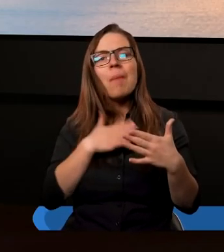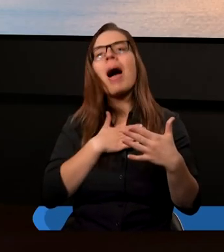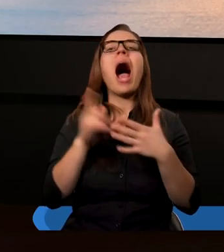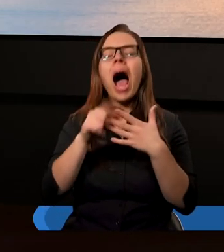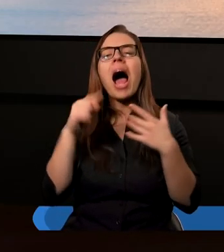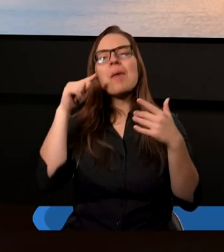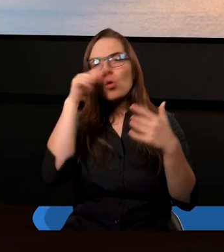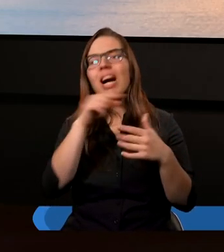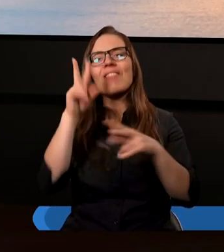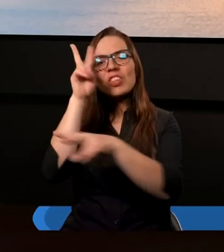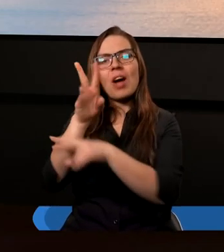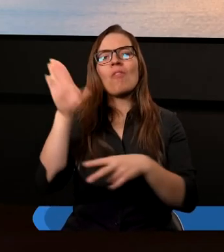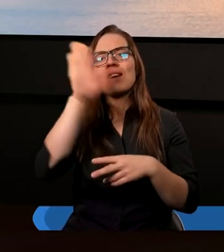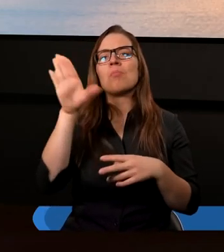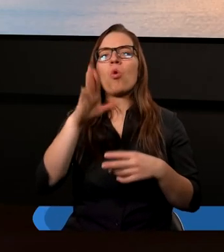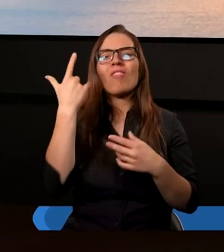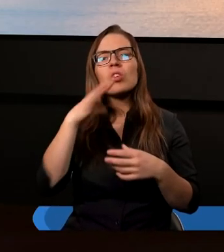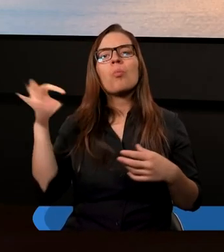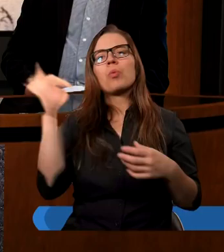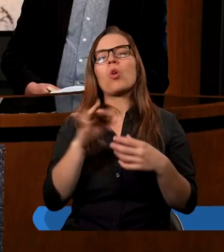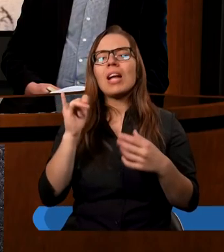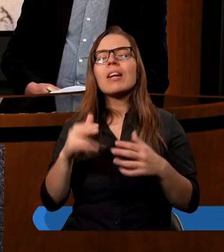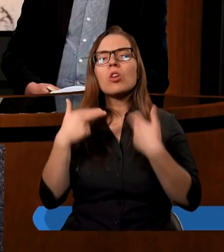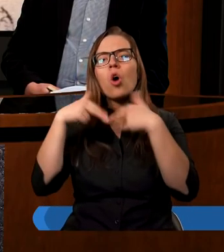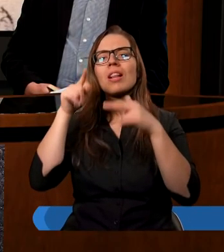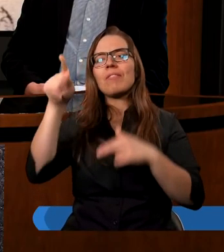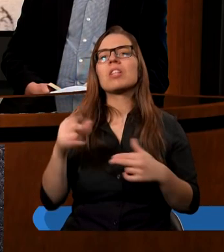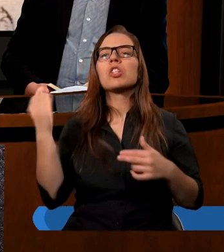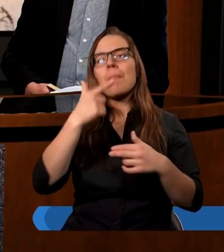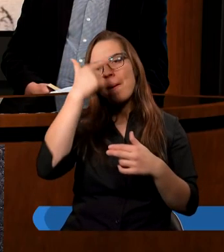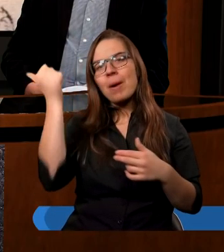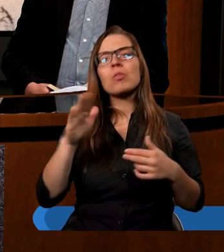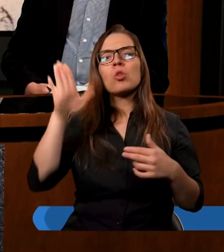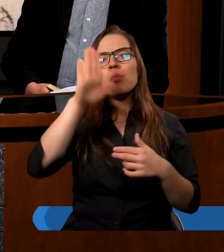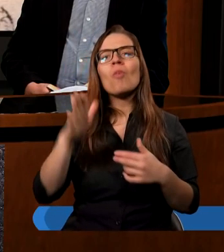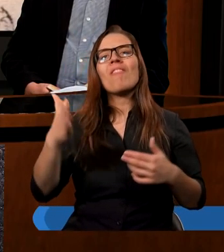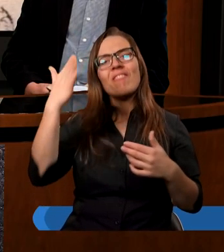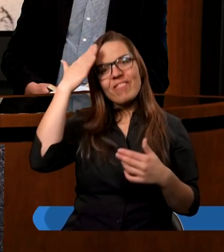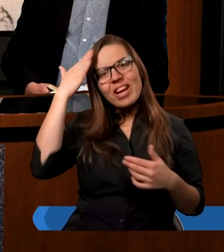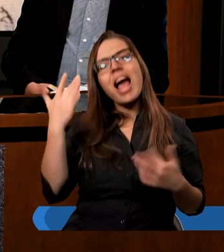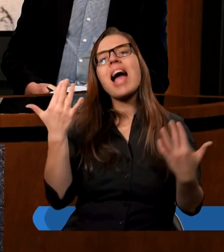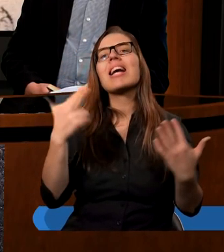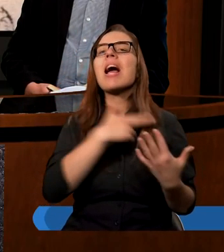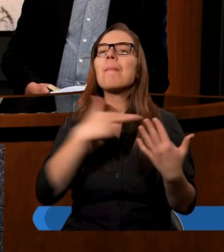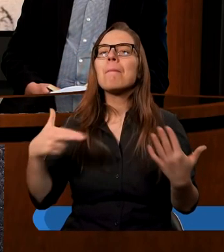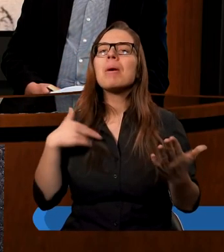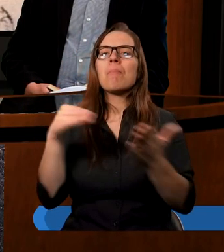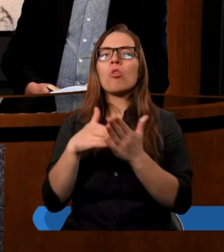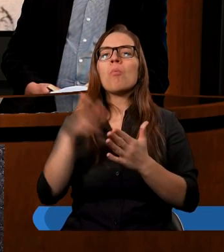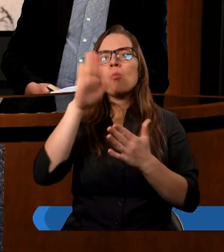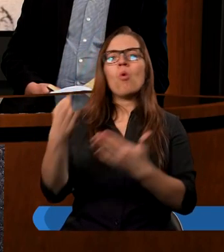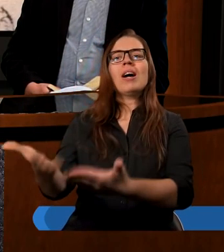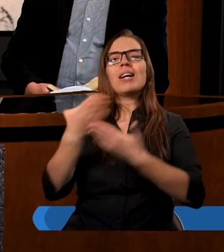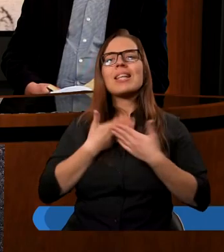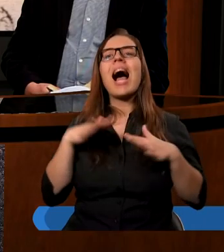Wtedy mam wszystko w Bogu i to jest najbardziej istotne. Trzeba pamiętać o tym, że Bóg naprawdę wie, ile potrzebujemy i daje nam tyle,